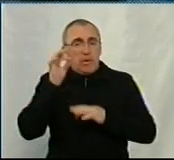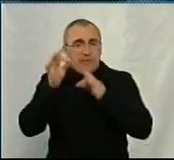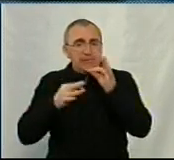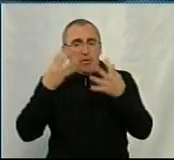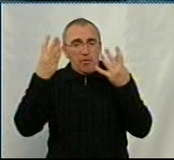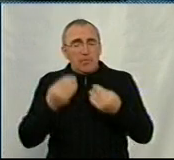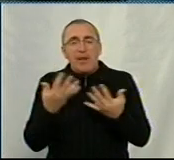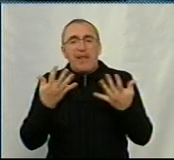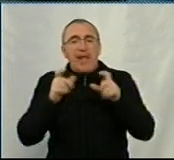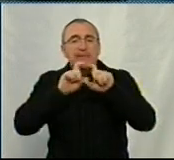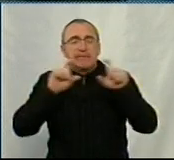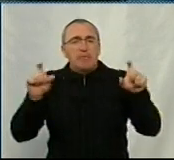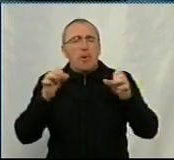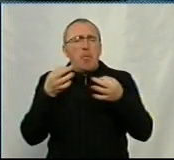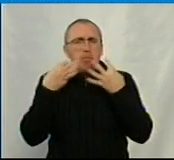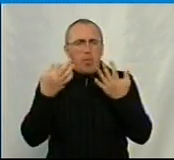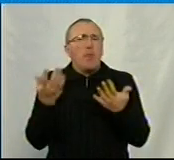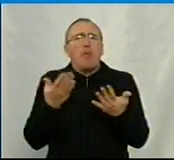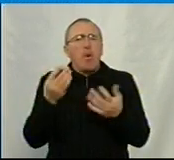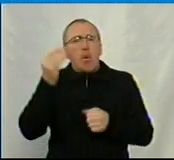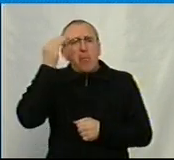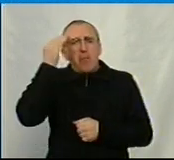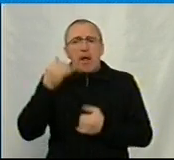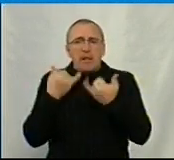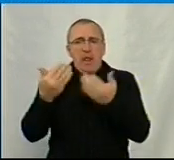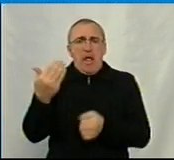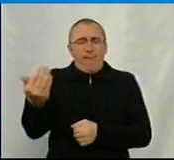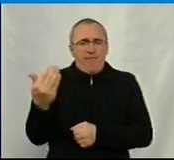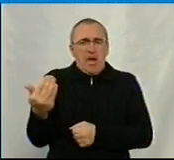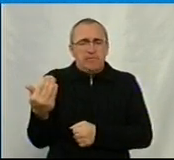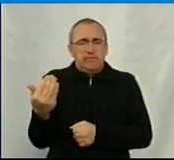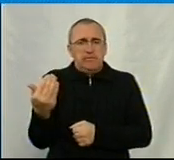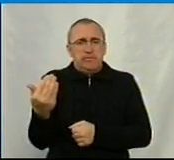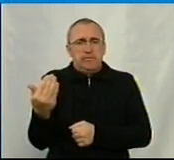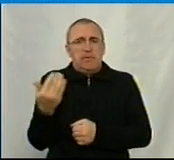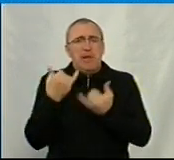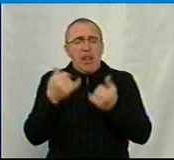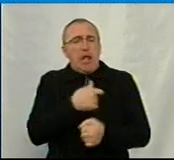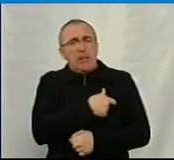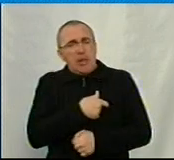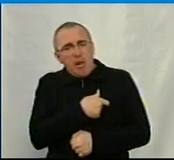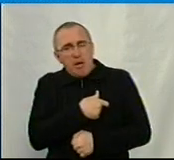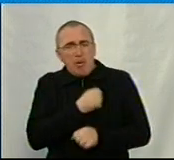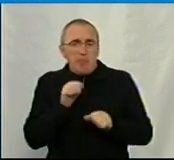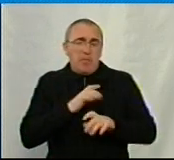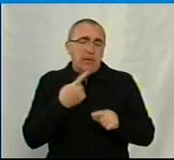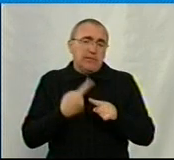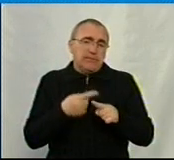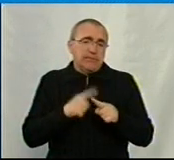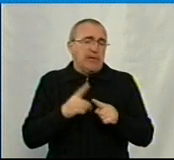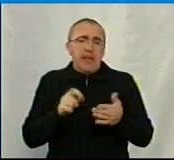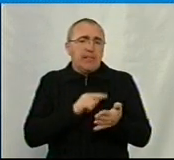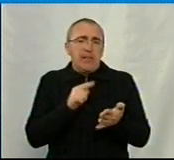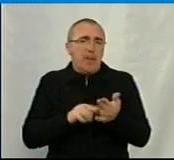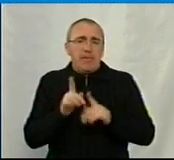роботу деяких закладів. Поясніть мені, будь ласка, яка логіка для вас і для депутатів, ймовірно, хоча це не